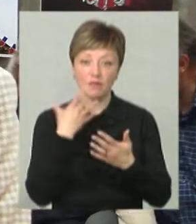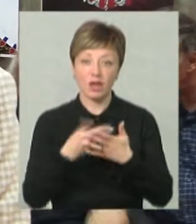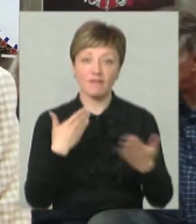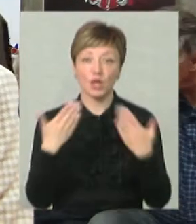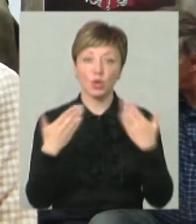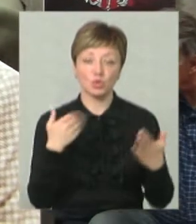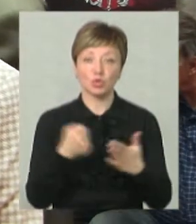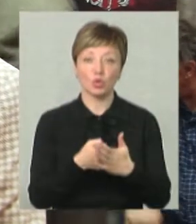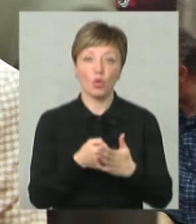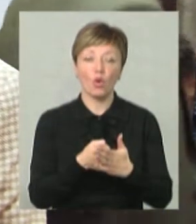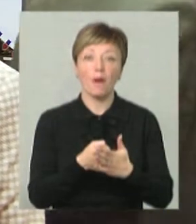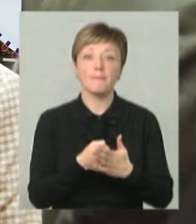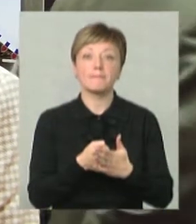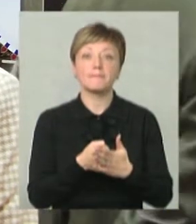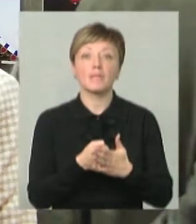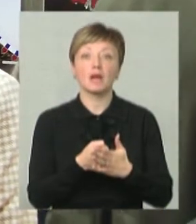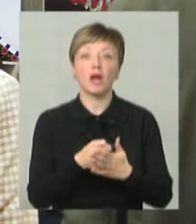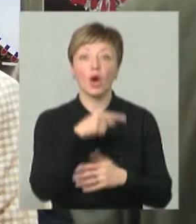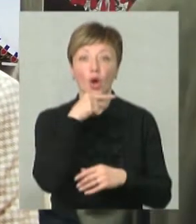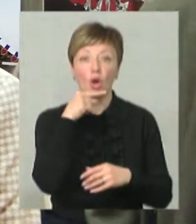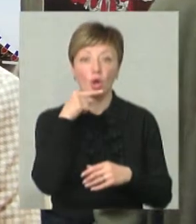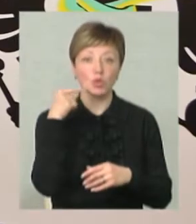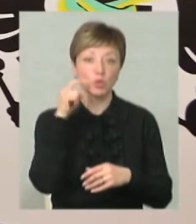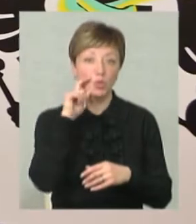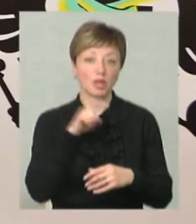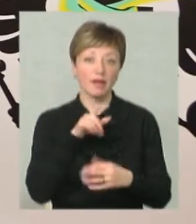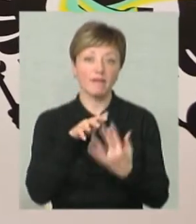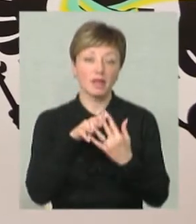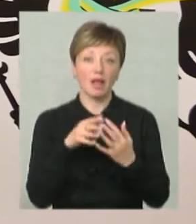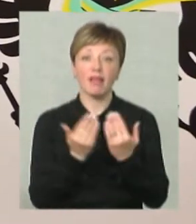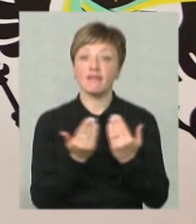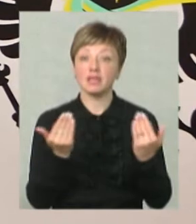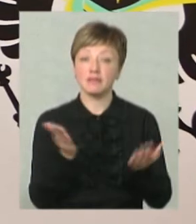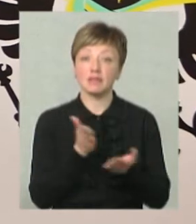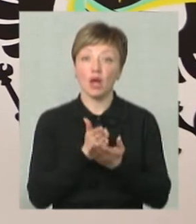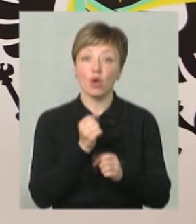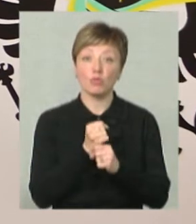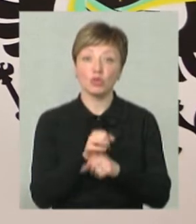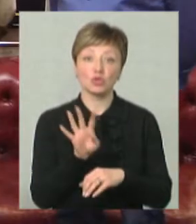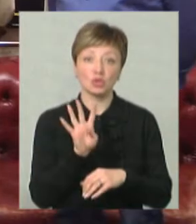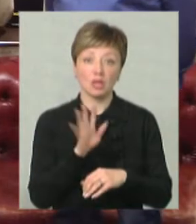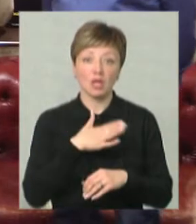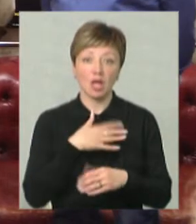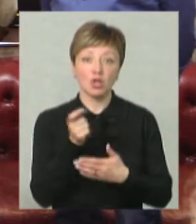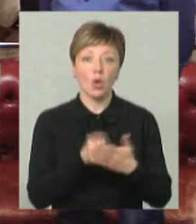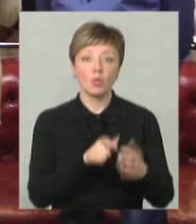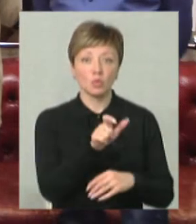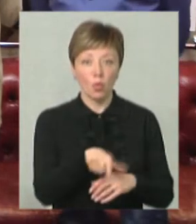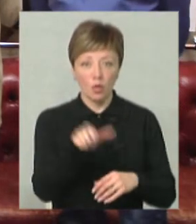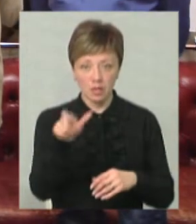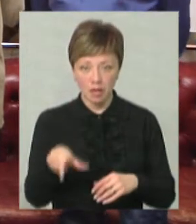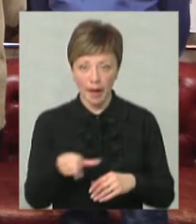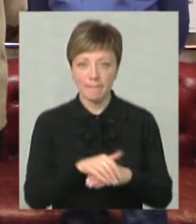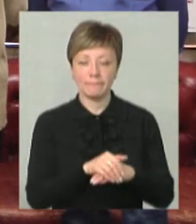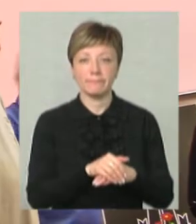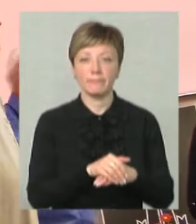відношення, зокрема, до російсько-української війни. На виставці представлені роботи чотирьох наших художників, зокрема,